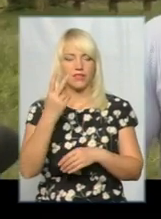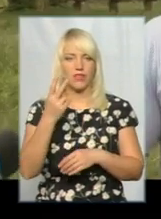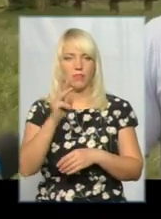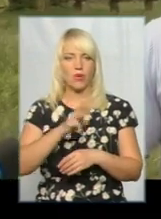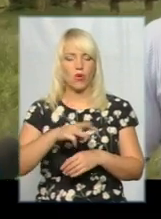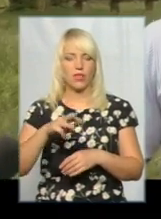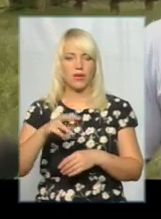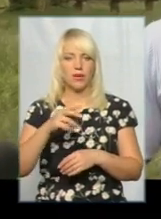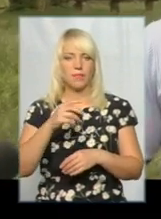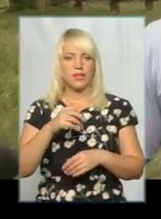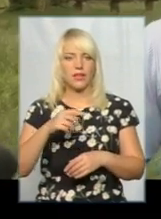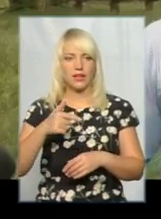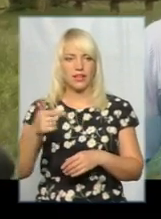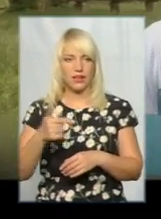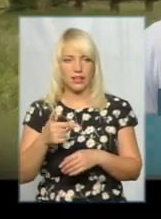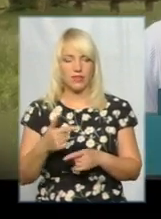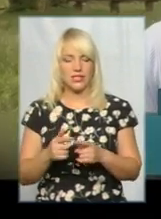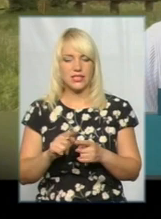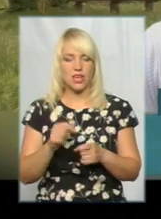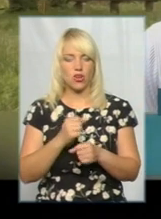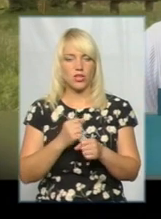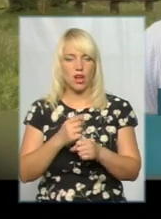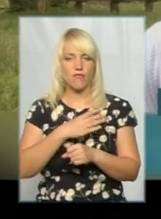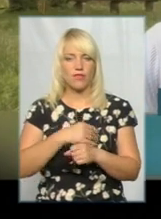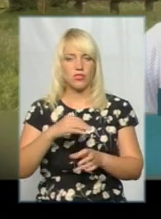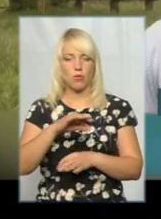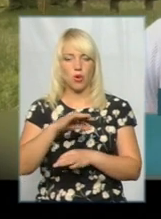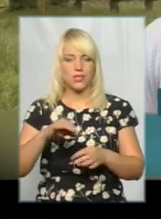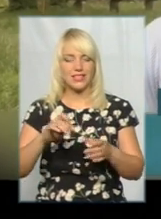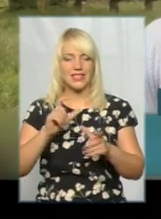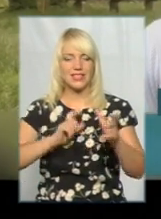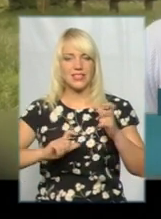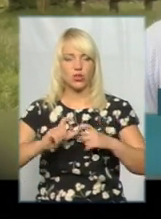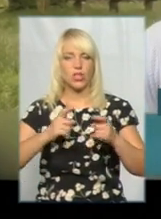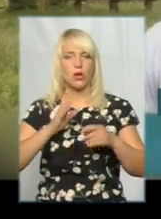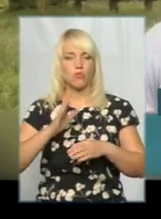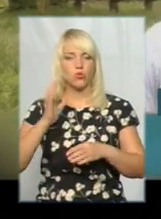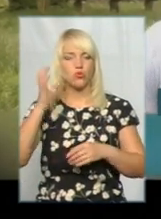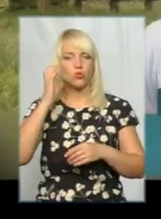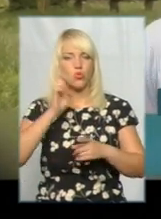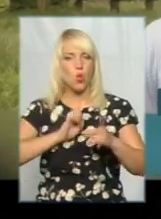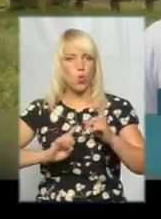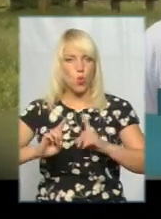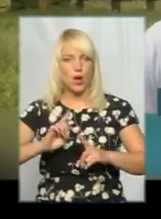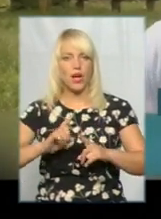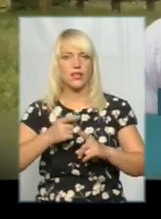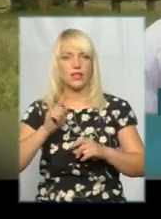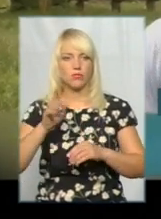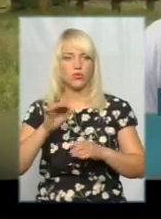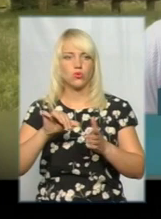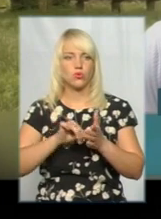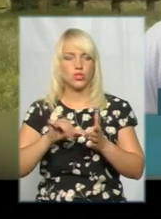розробляє Львівський проєктний інститут, але це будуче громадське слухання, там будуть і участвувати